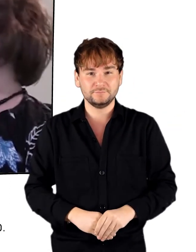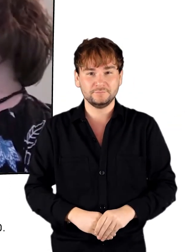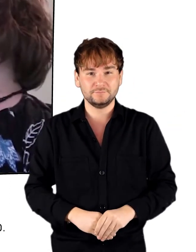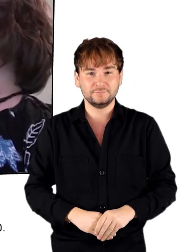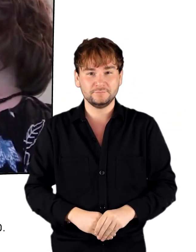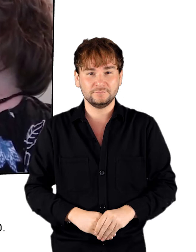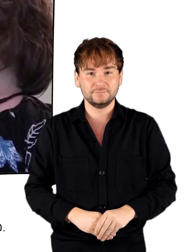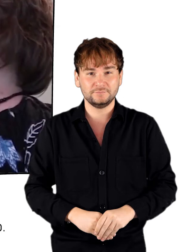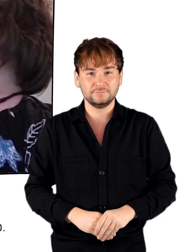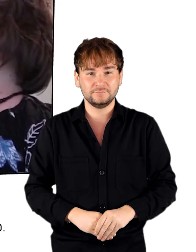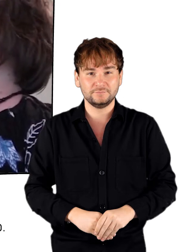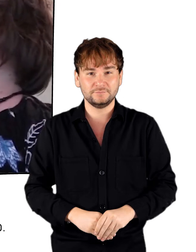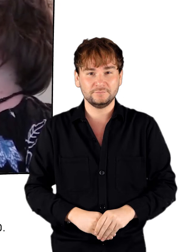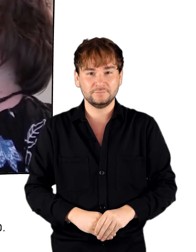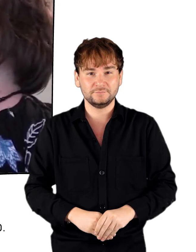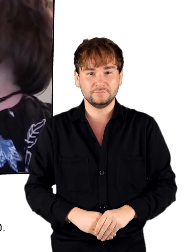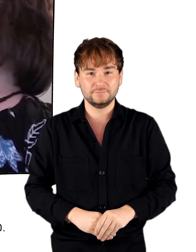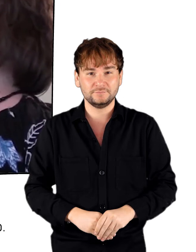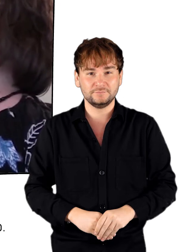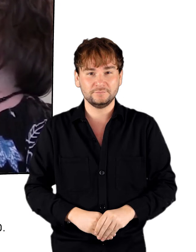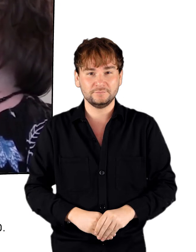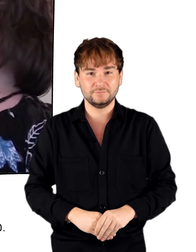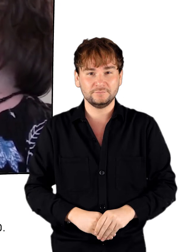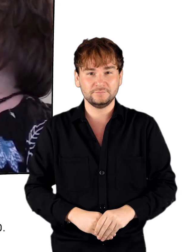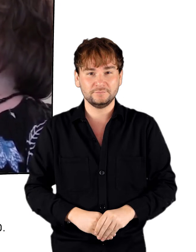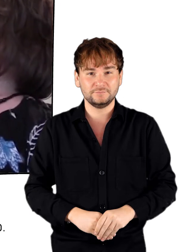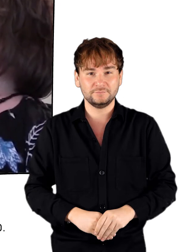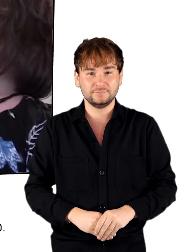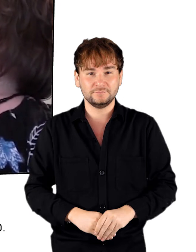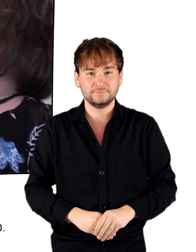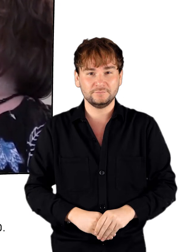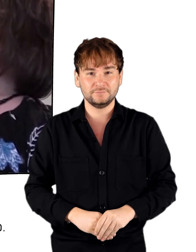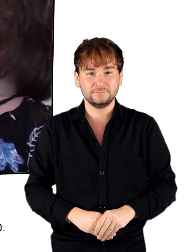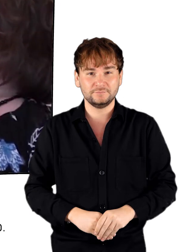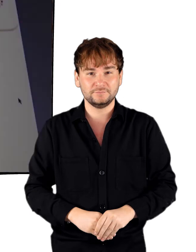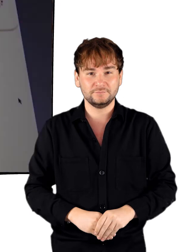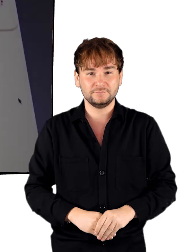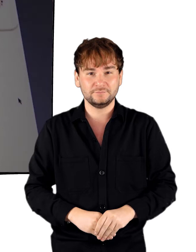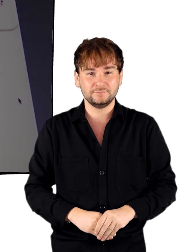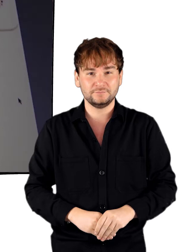qu'il y a 15 personnes dans le monde entier qui ont un handicap.